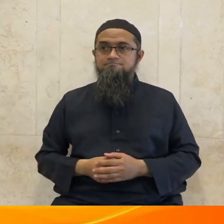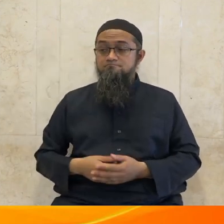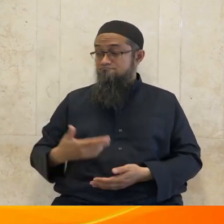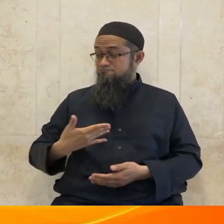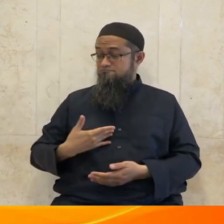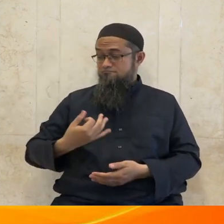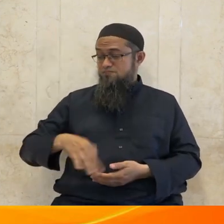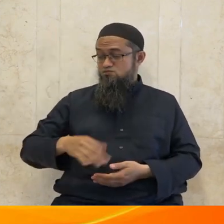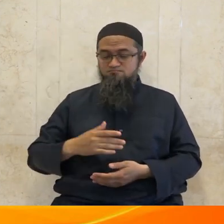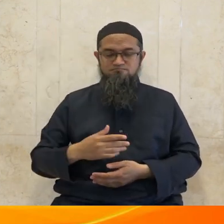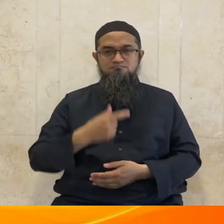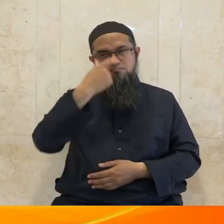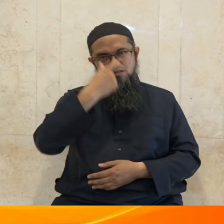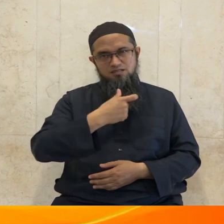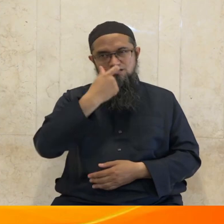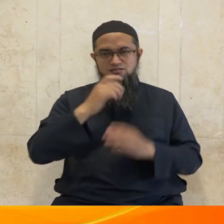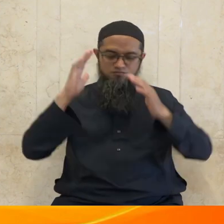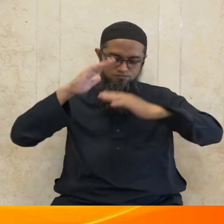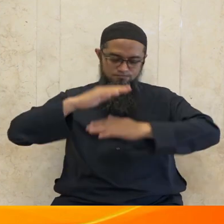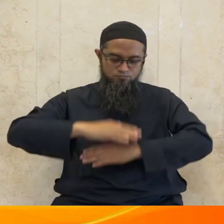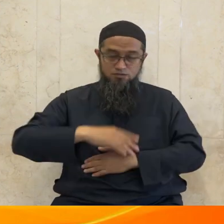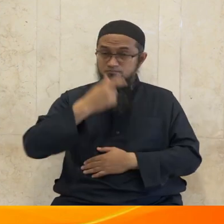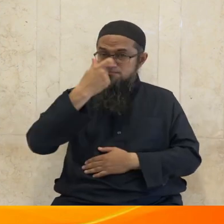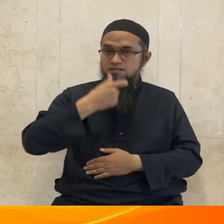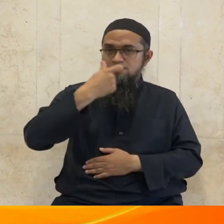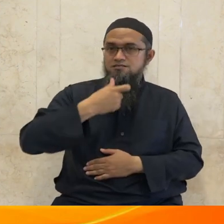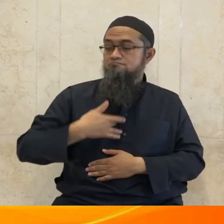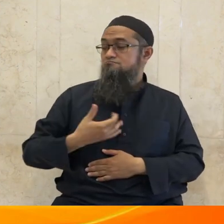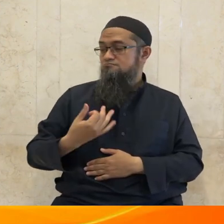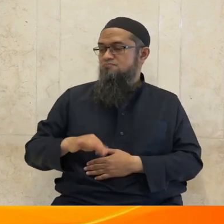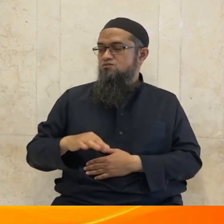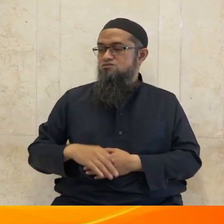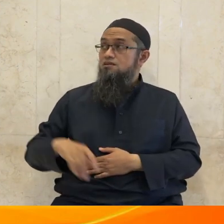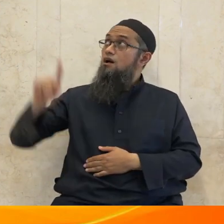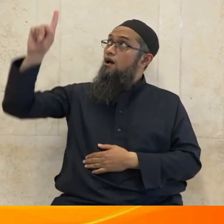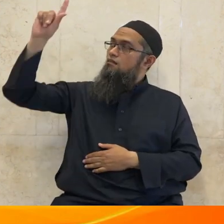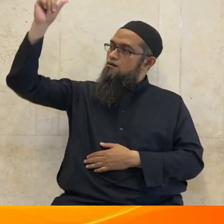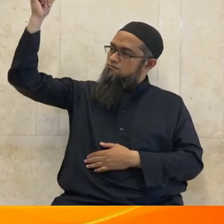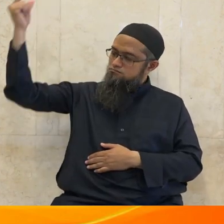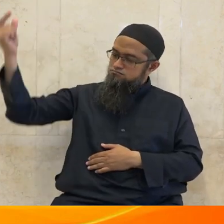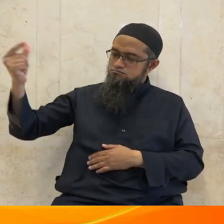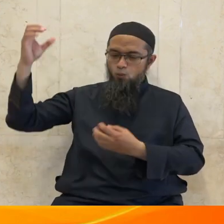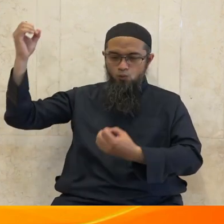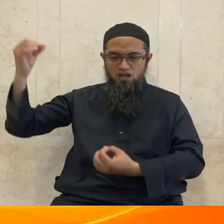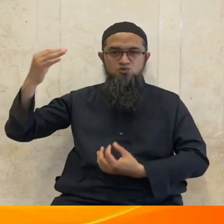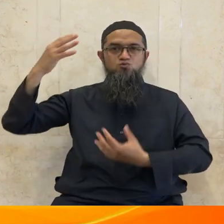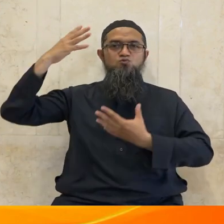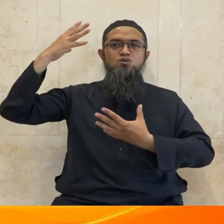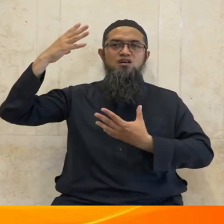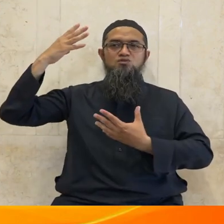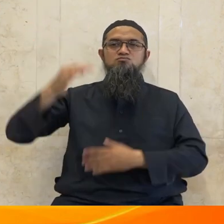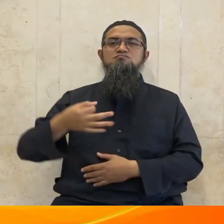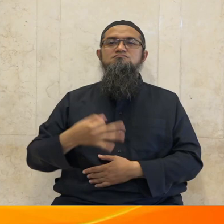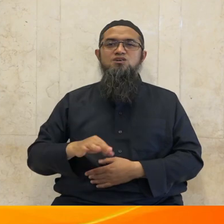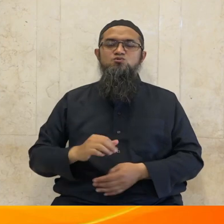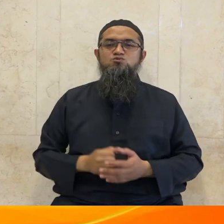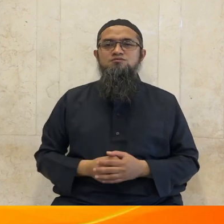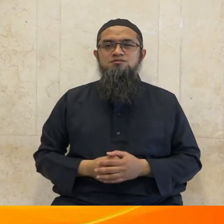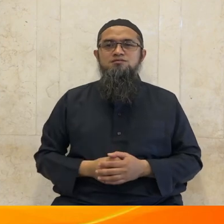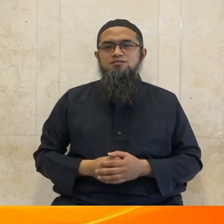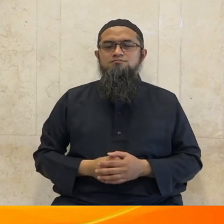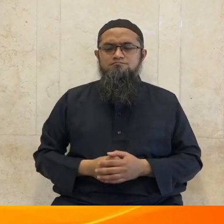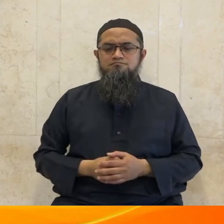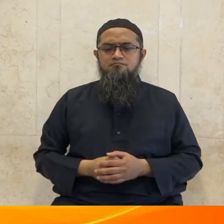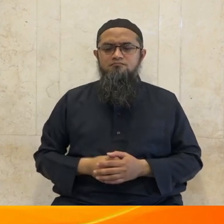selanjutnya beliau mengatakan alangkah rugi dan celakanya orang-orang yang membaca ayat ini dan tidak